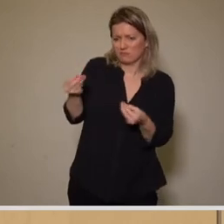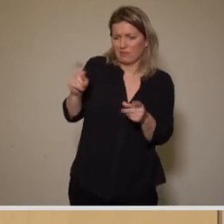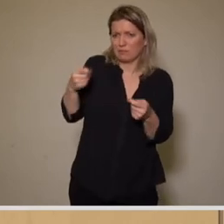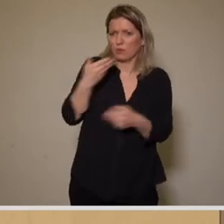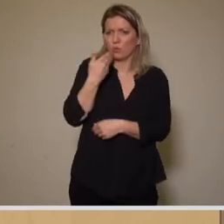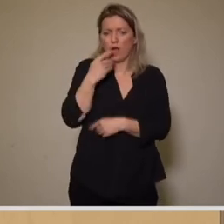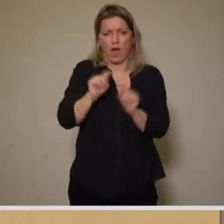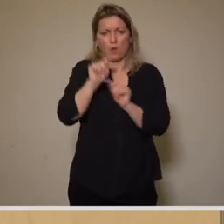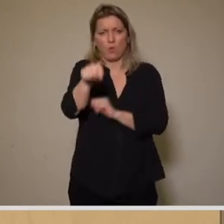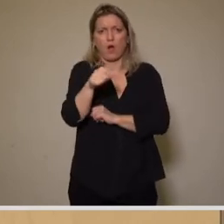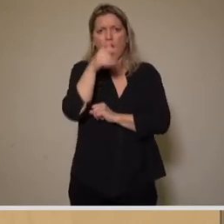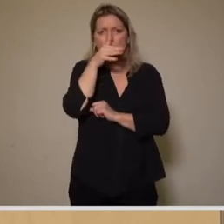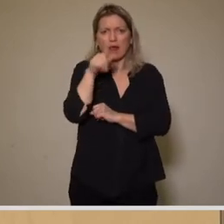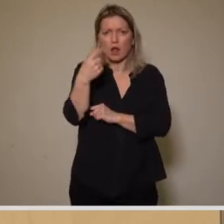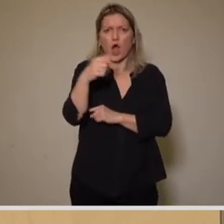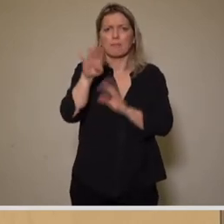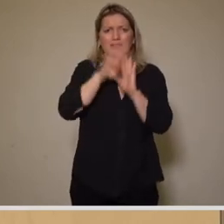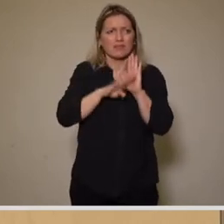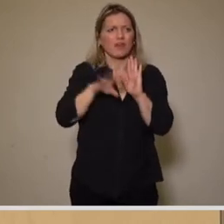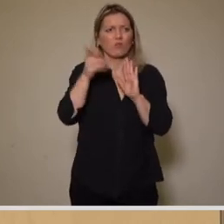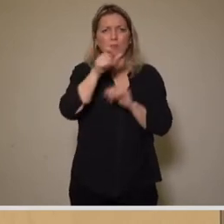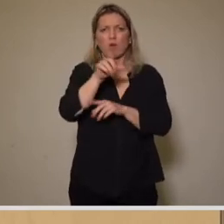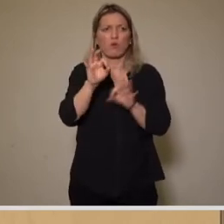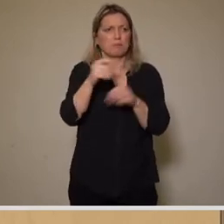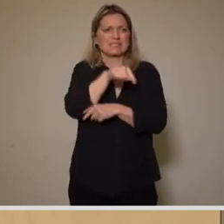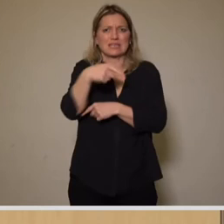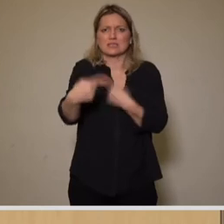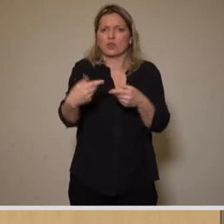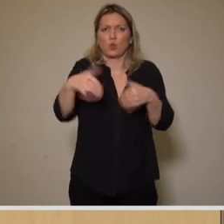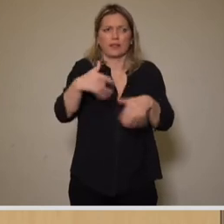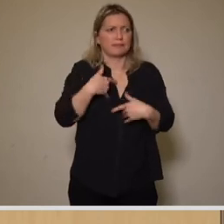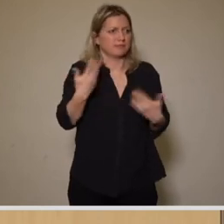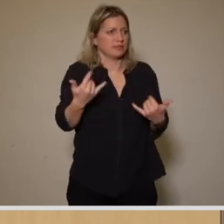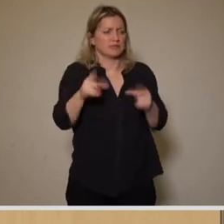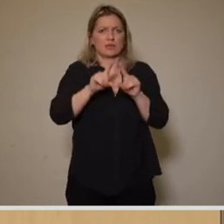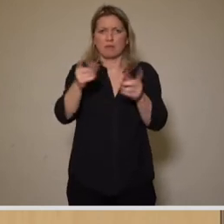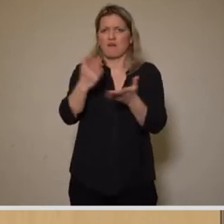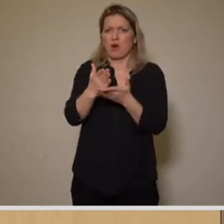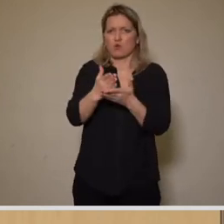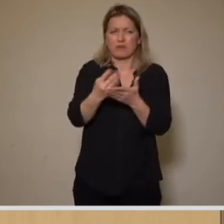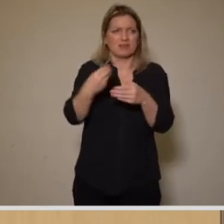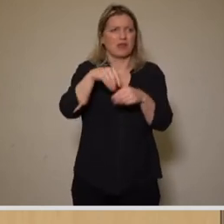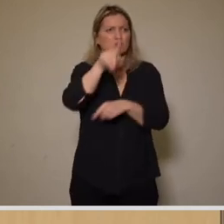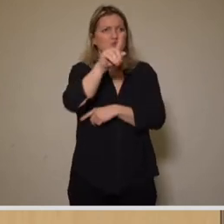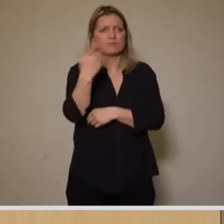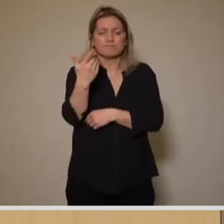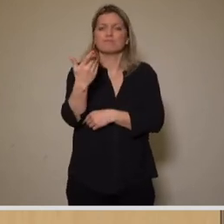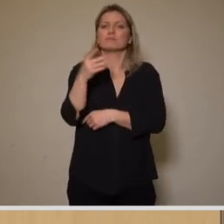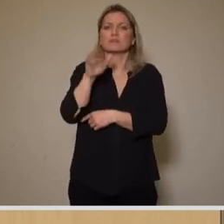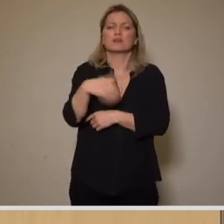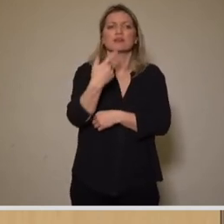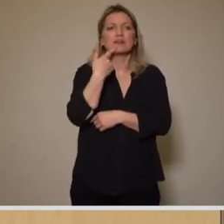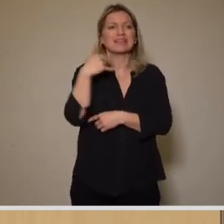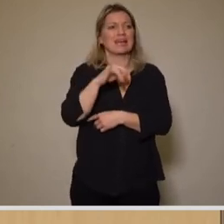terminierte Bürgerforum stattgefunden. Zudem hat der zuständige Bürgermeister, Dr. Lahmes, vor drei Wochen im Rahmen der Fragestunde umfangreich über den